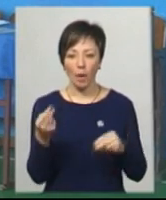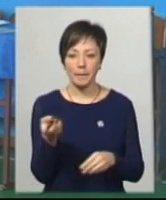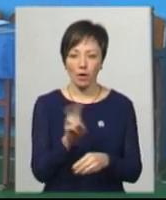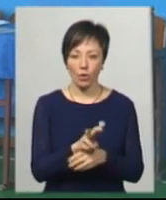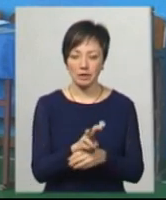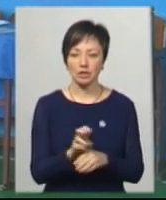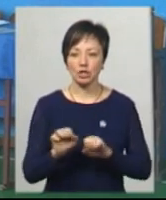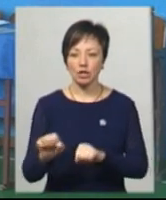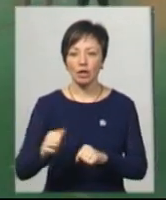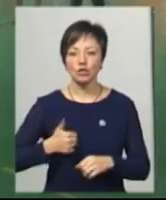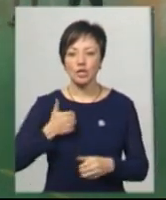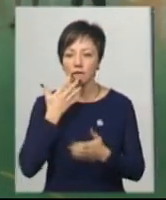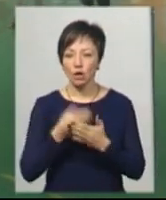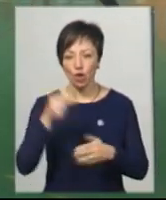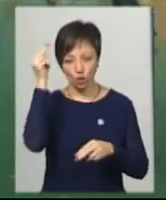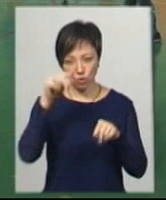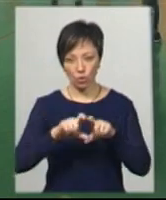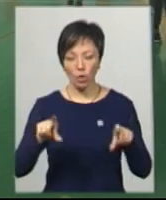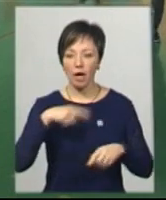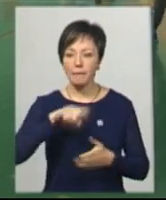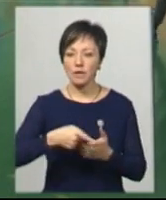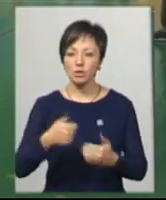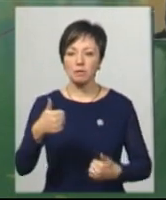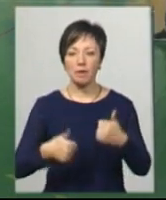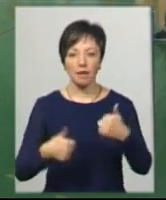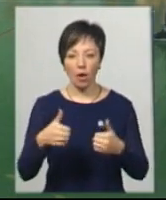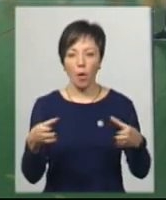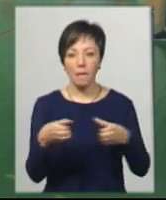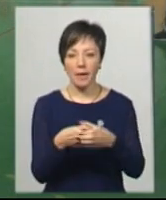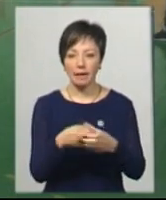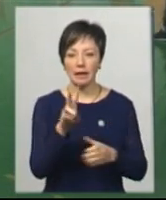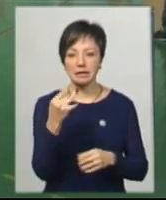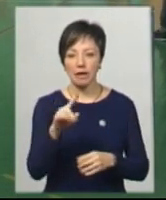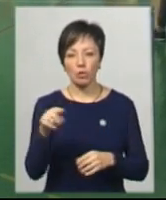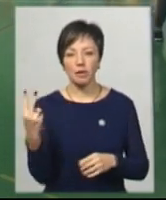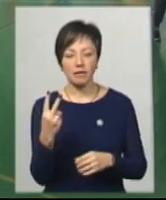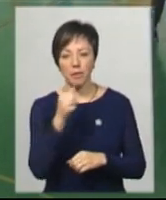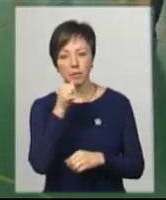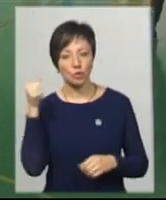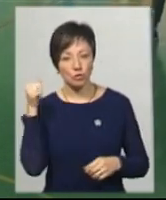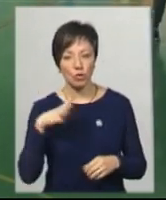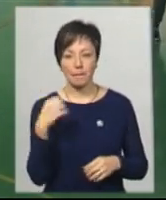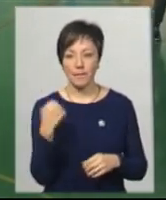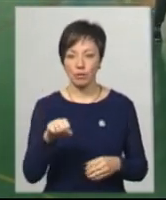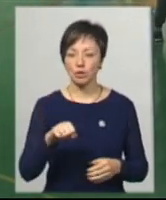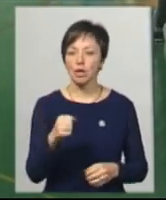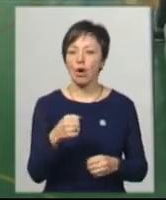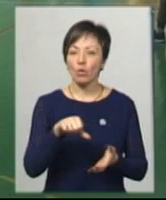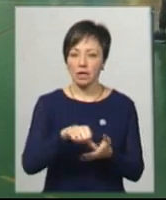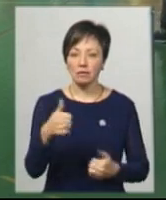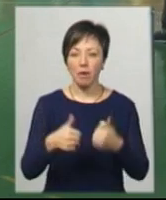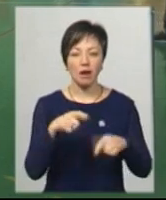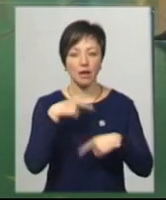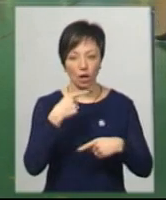захищають честь своєї школи. Фаворіат міської спартакеади – команда ліцеї номер два. Минулого річ вона стала переможцем. Учасний змагань Олександр